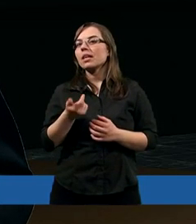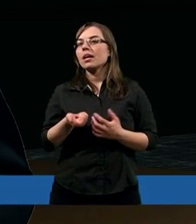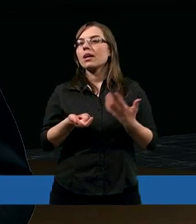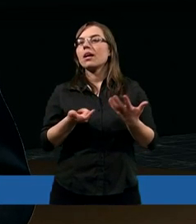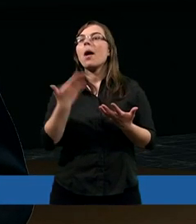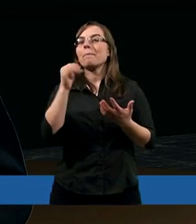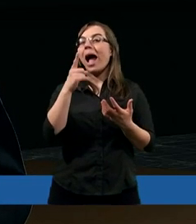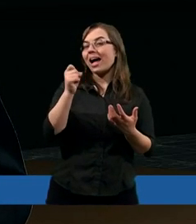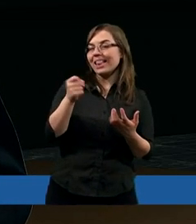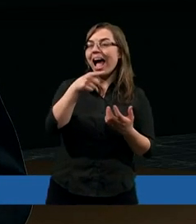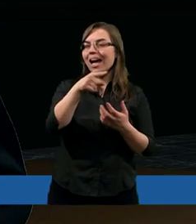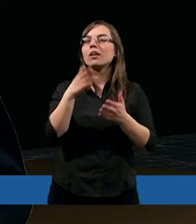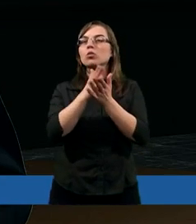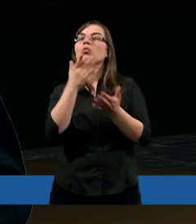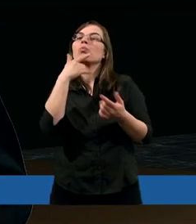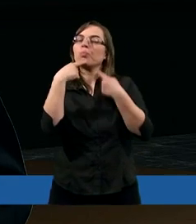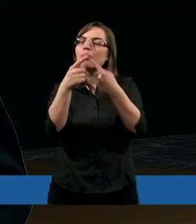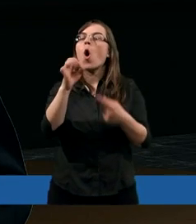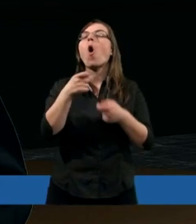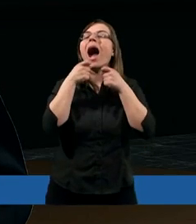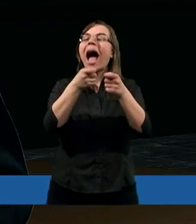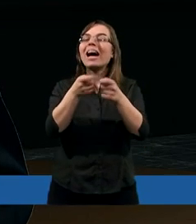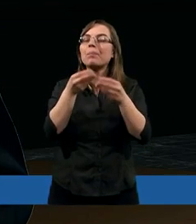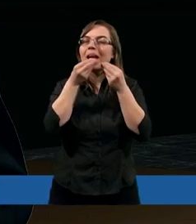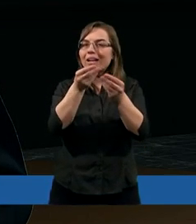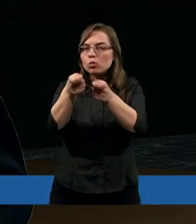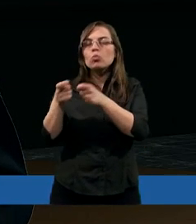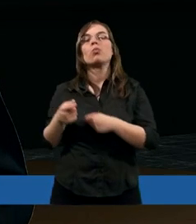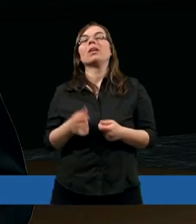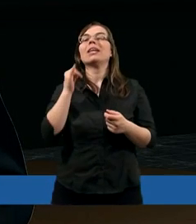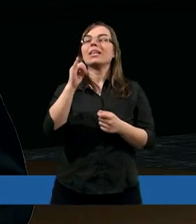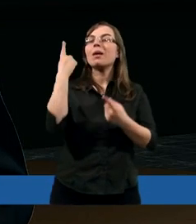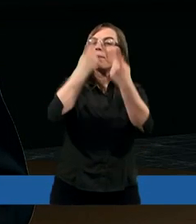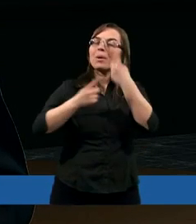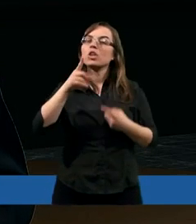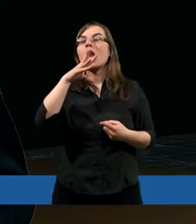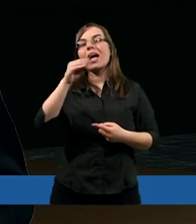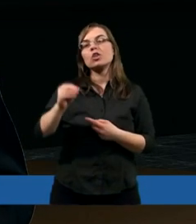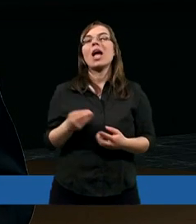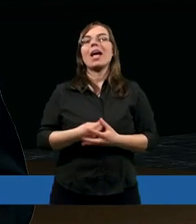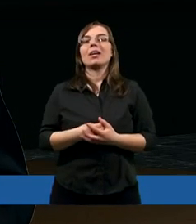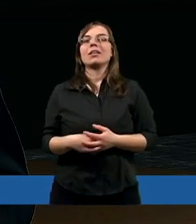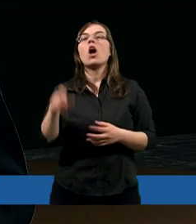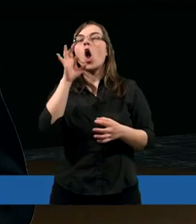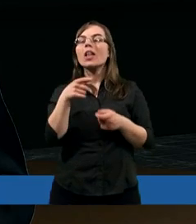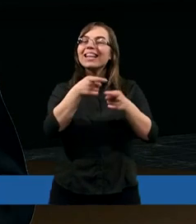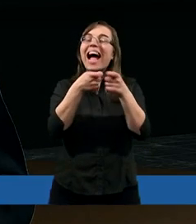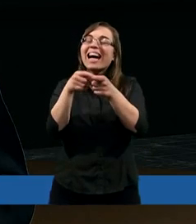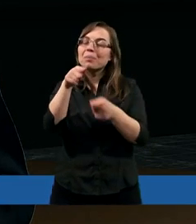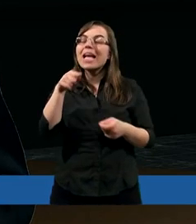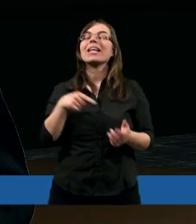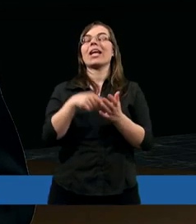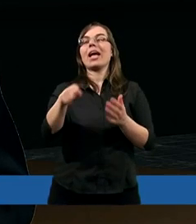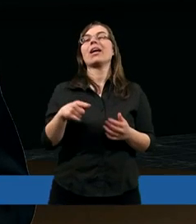Magda tu już powiedziała o karmieniu i myślę, że to karmienie